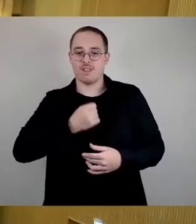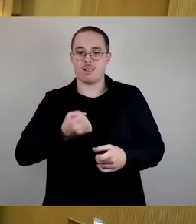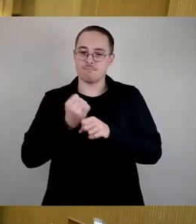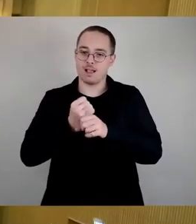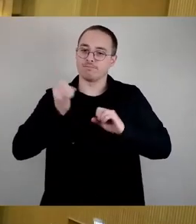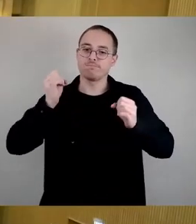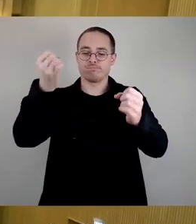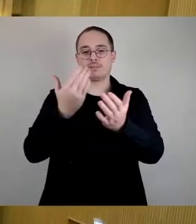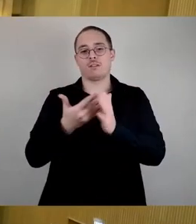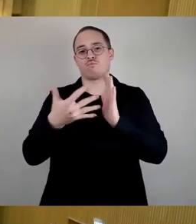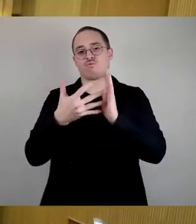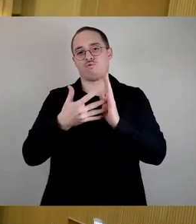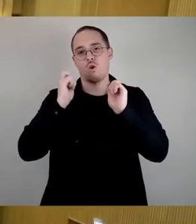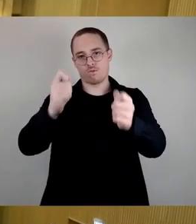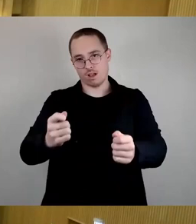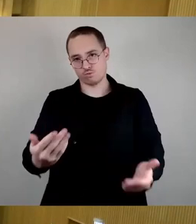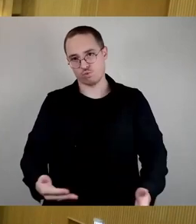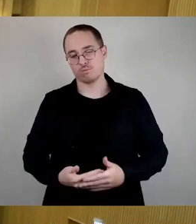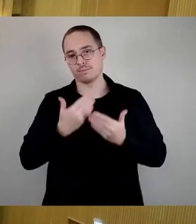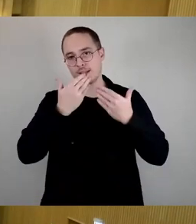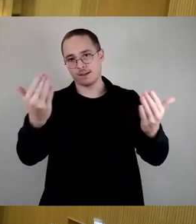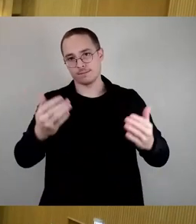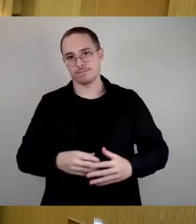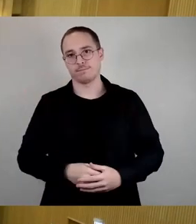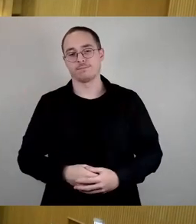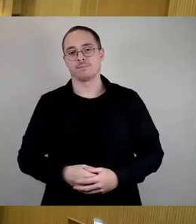So, jetzt starten wir mit der Fraktionsrunde und da Herr Lehmann.